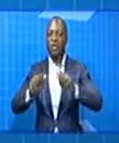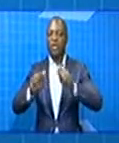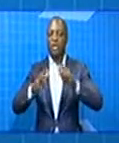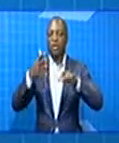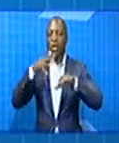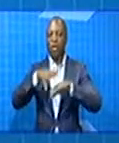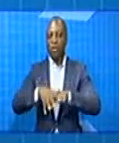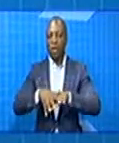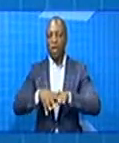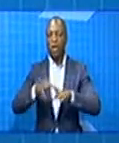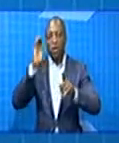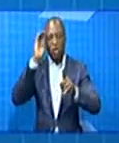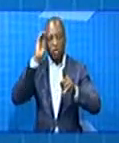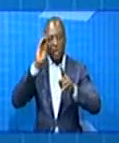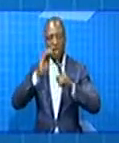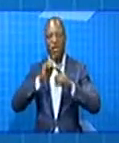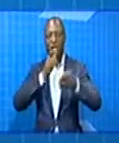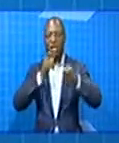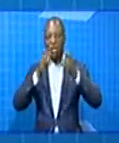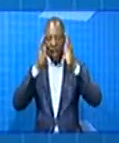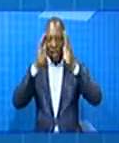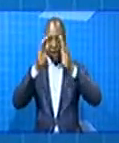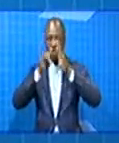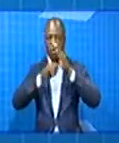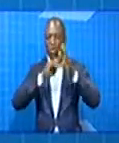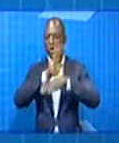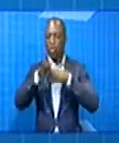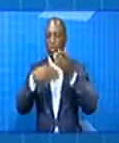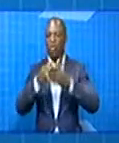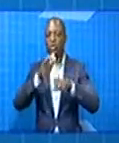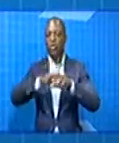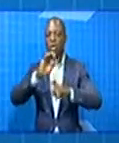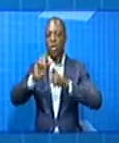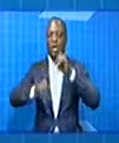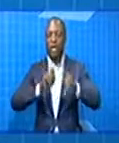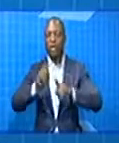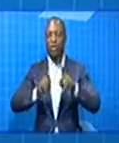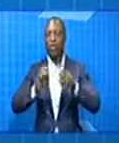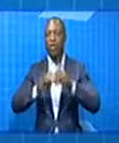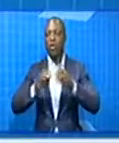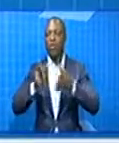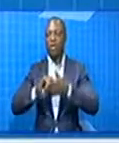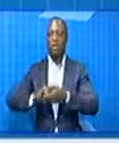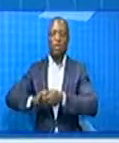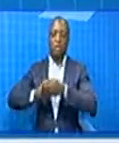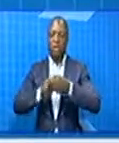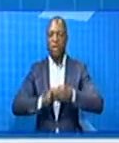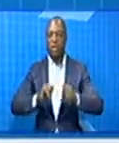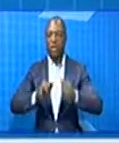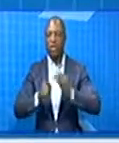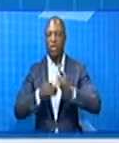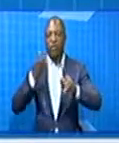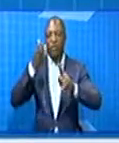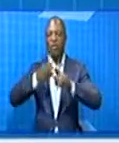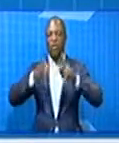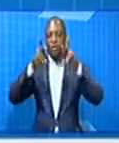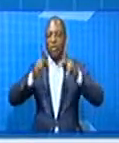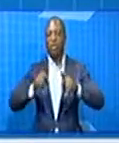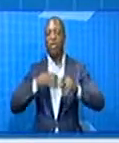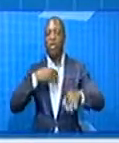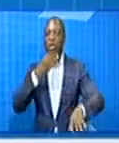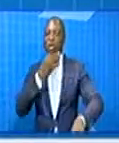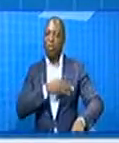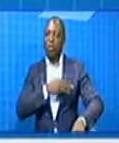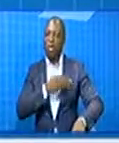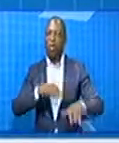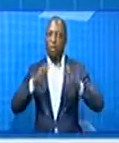impliqués. L'objectif est d'attirer l'attention de tous sur la question en vue d'une synergie d'attention en faveur de ces personnes qui méritent